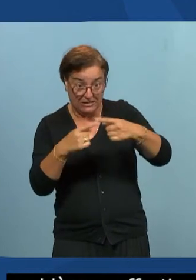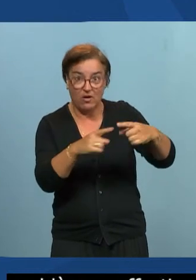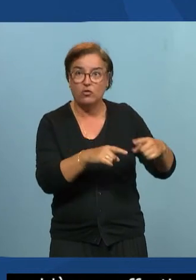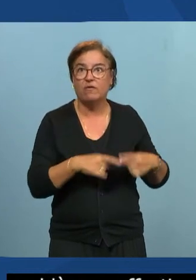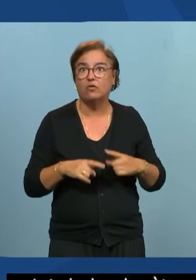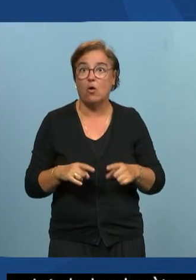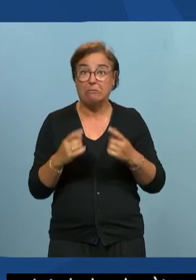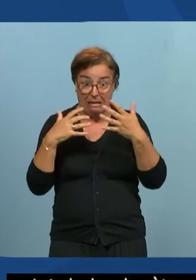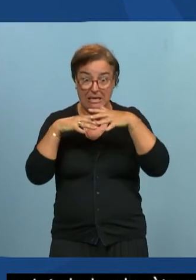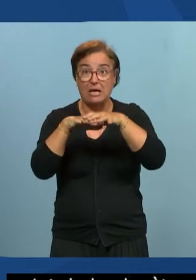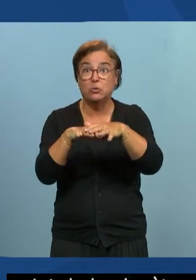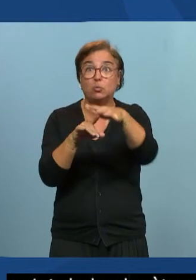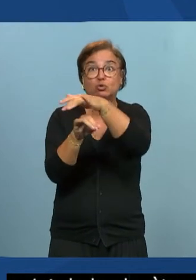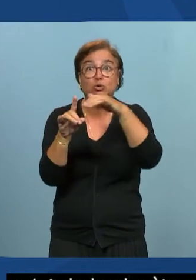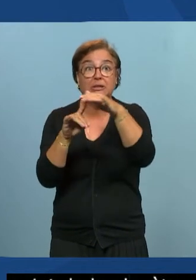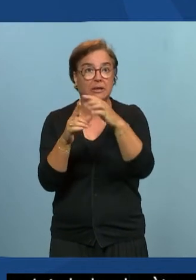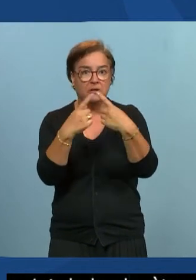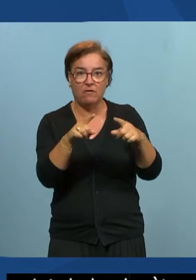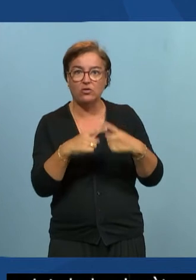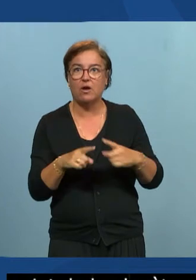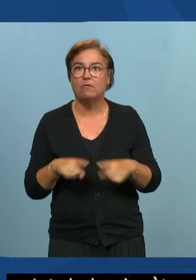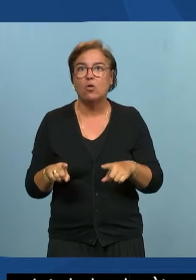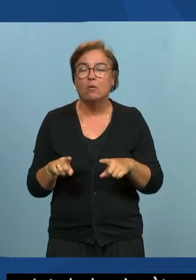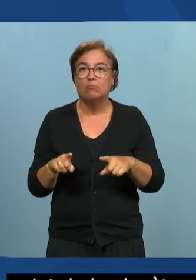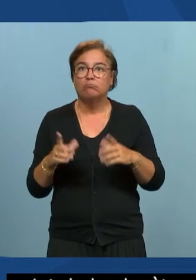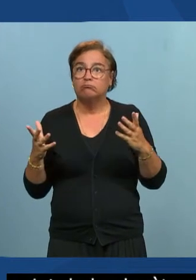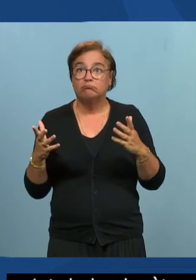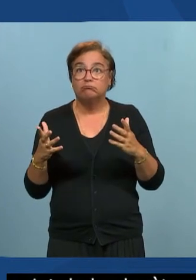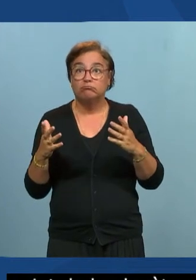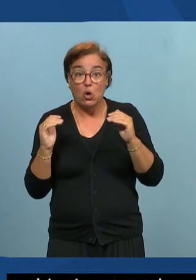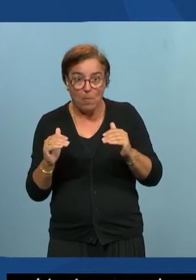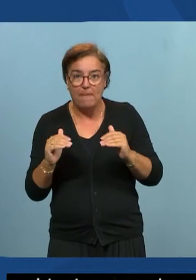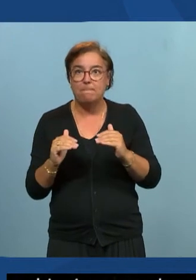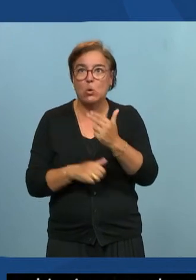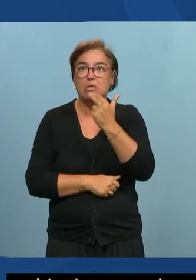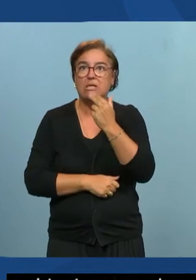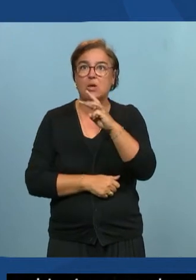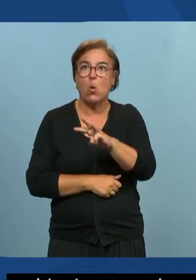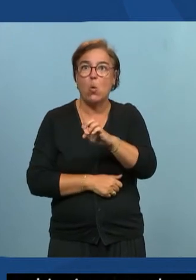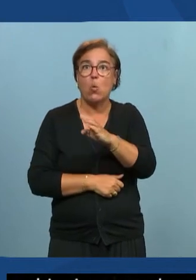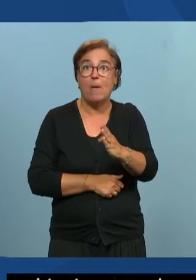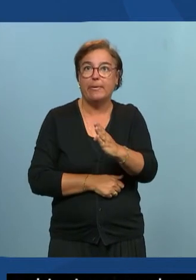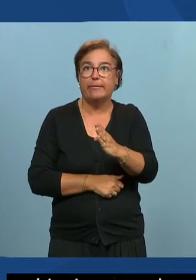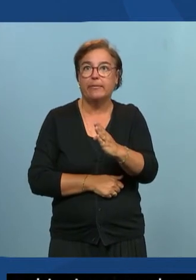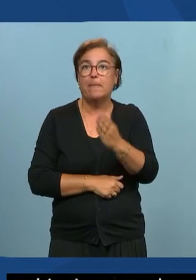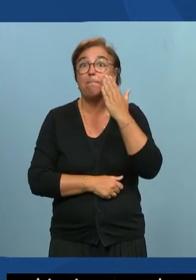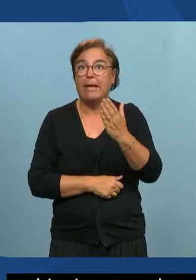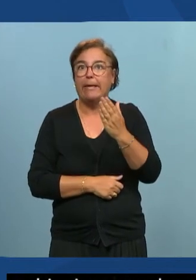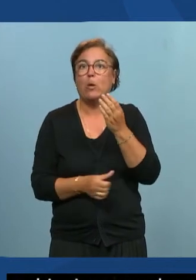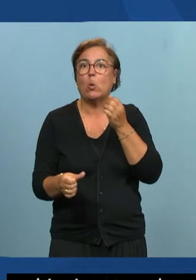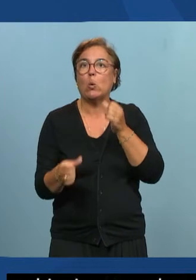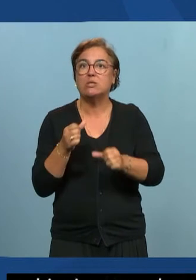la société de manière complètement différente et par des moyens très divers, en utilisant le web à la condition qu